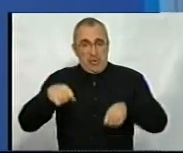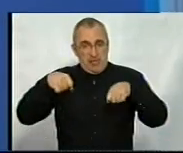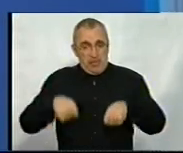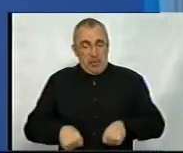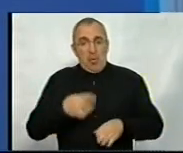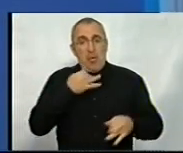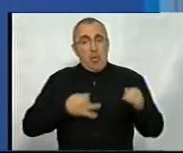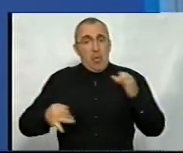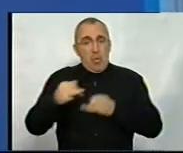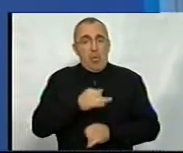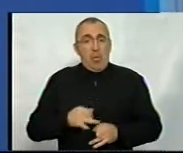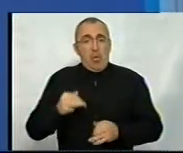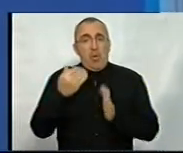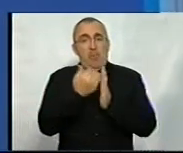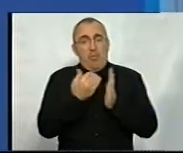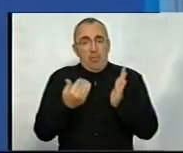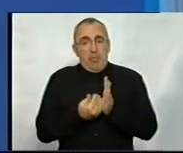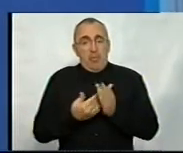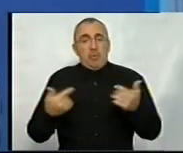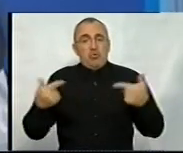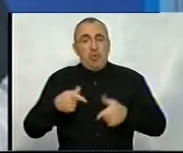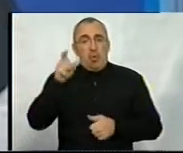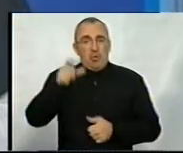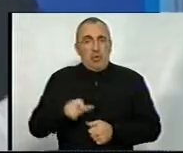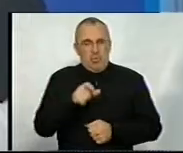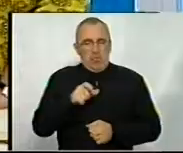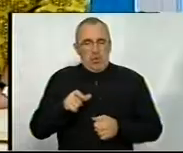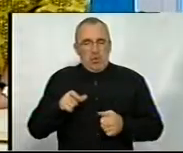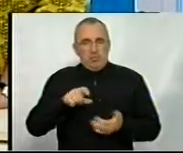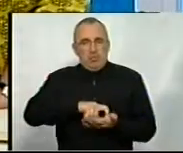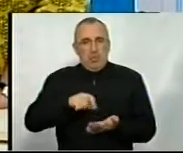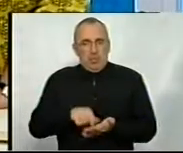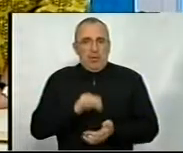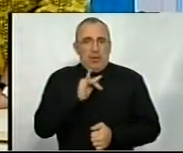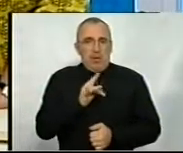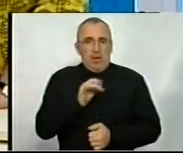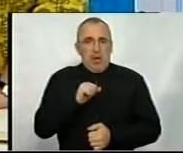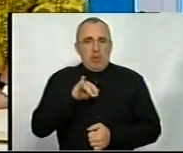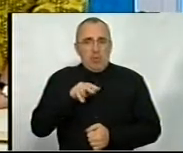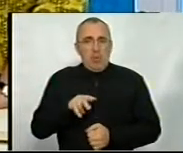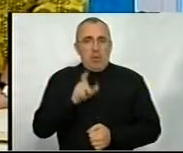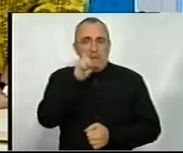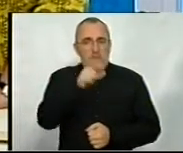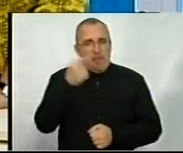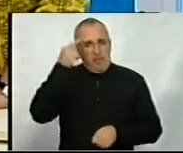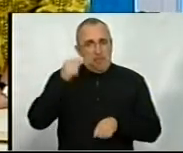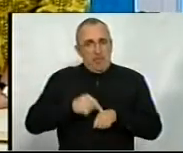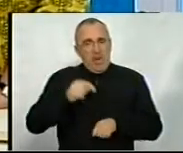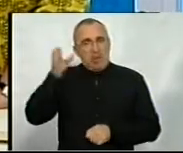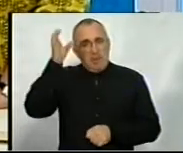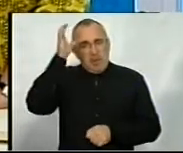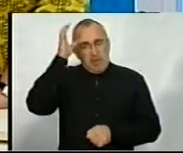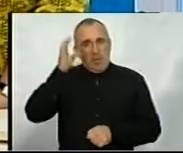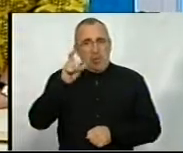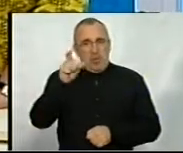говоримо сьогодні у програмі з гостями студії. Іриною Раду, кандидаткою психологічних наук,